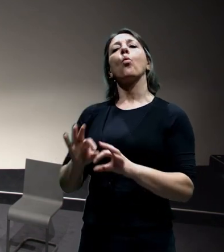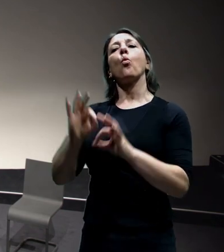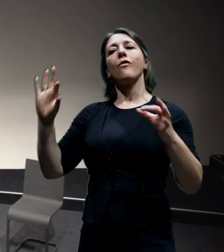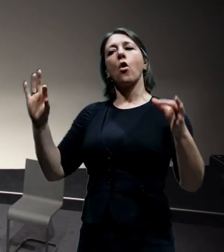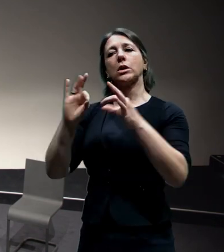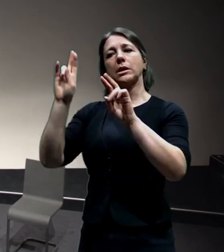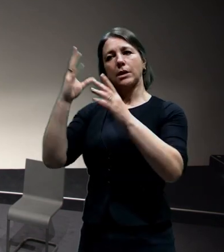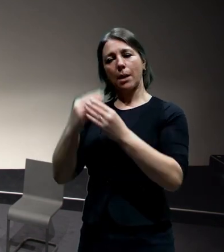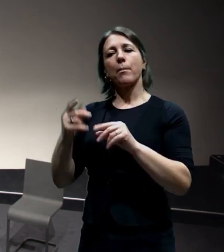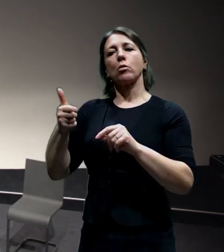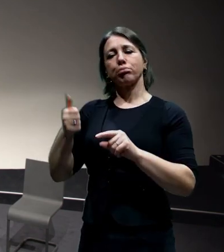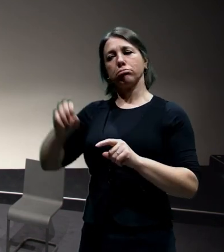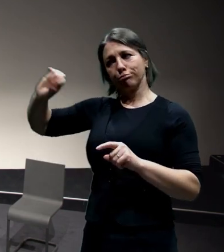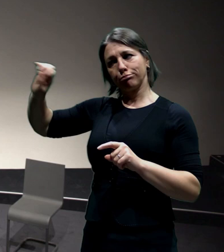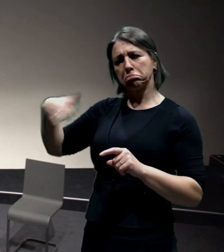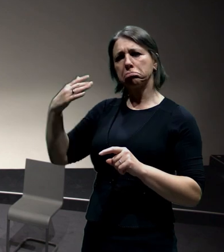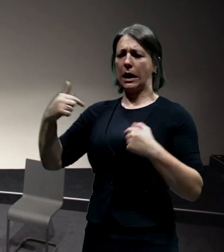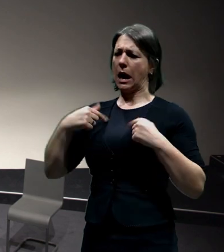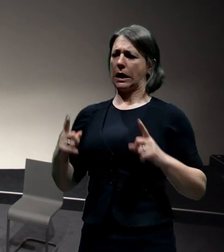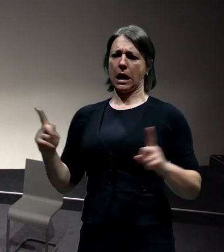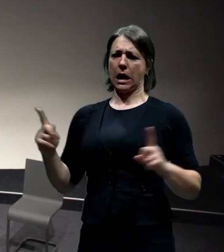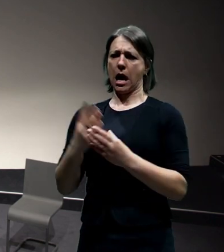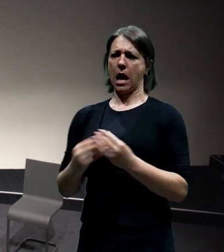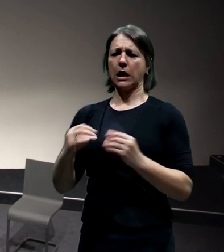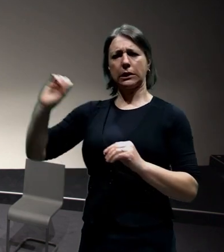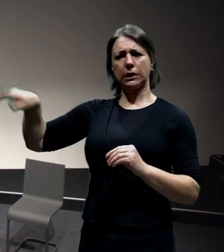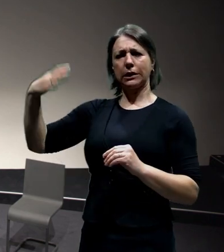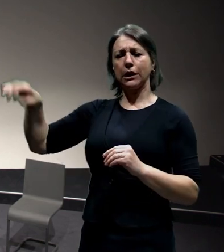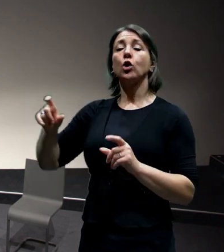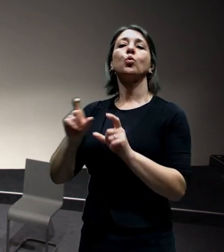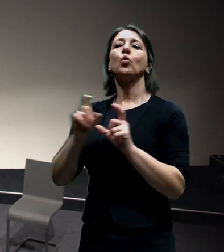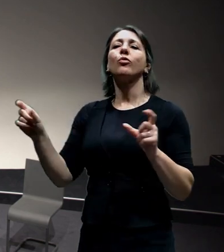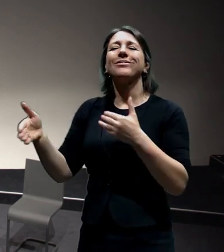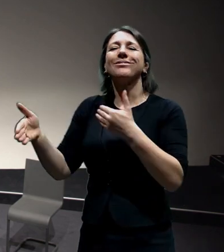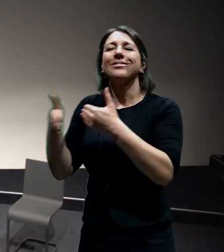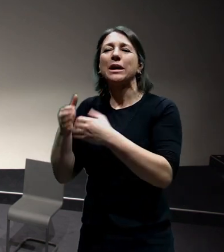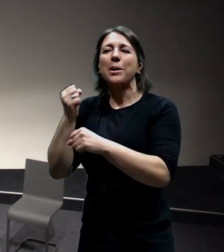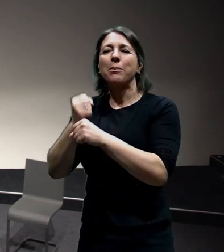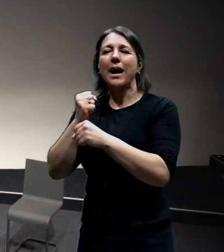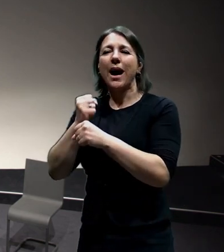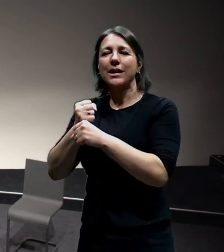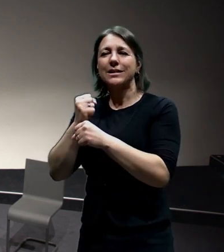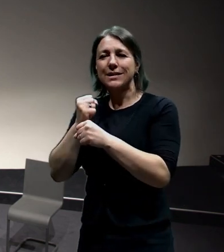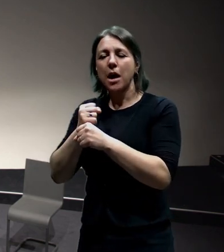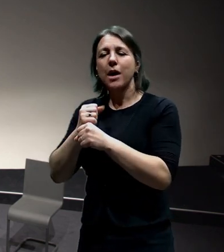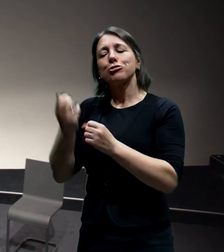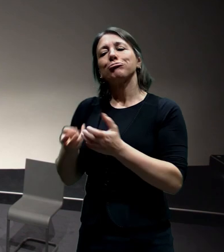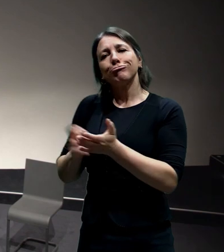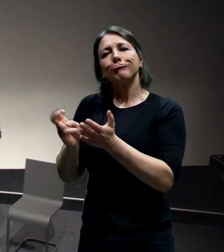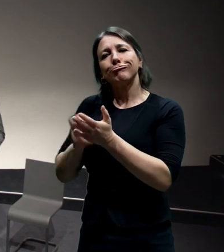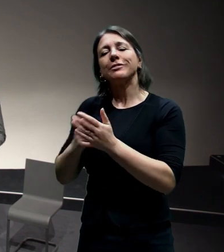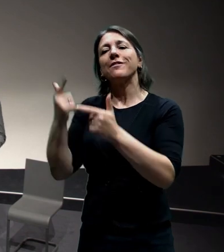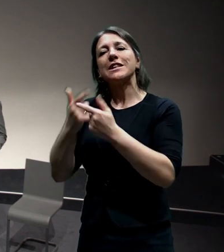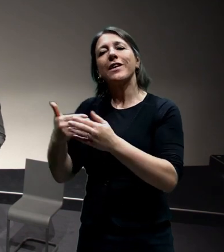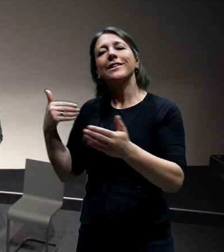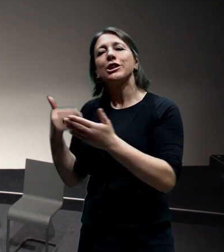pokračovat prezentaci. krátkou prezentaci, protože jsem si uvědomil tím, jak s kolegy jsme několikrát probírali tu práci, která mně přijde hrozně